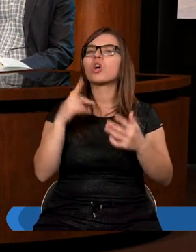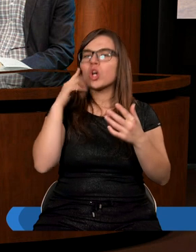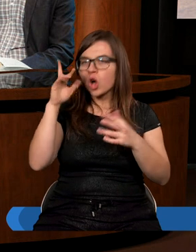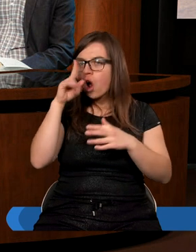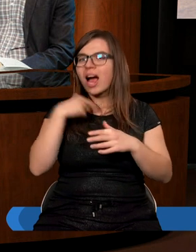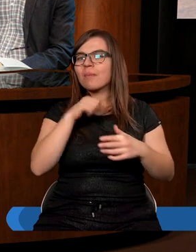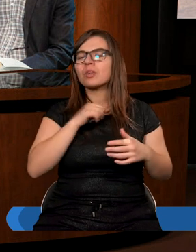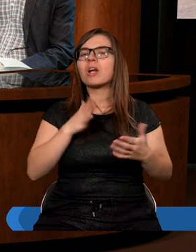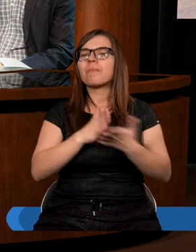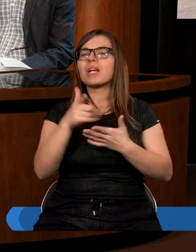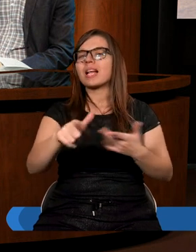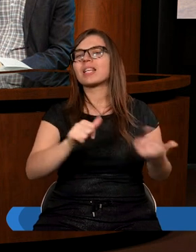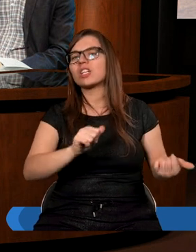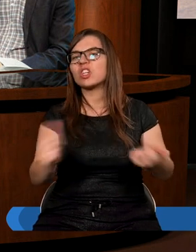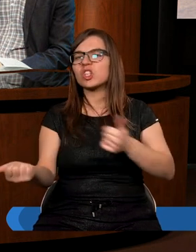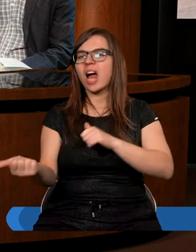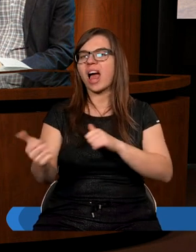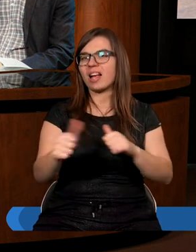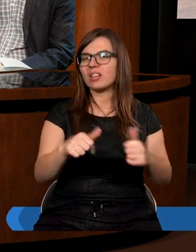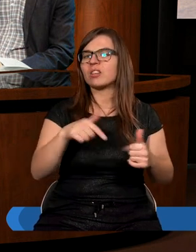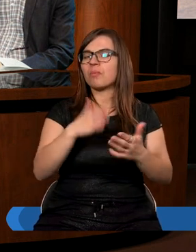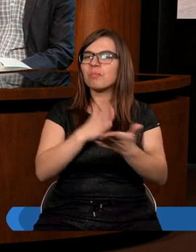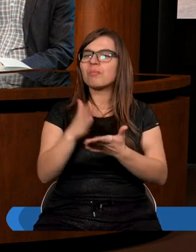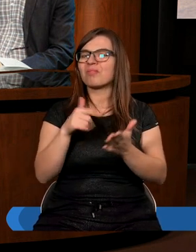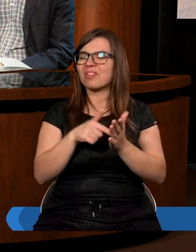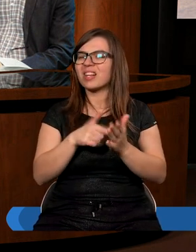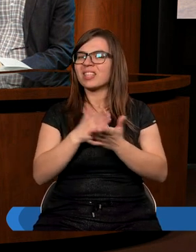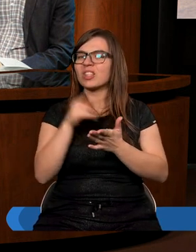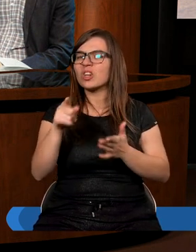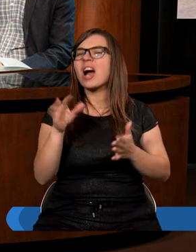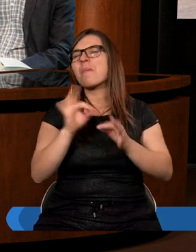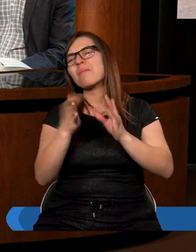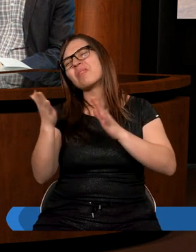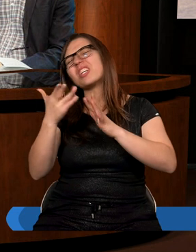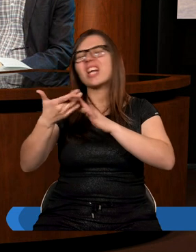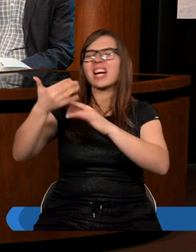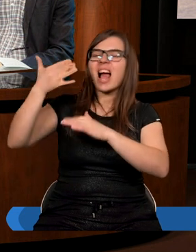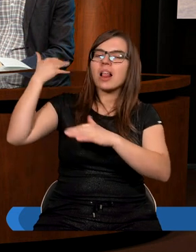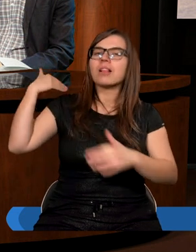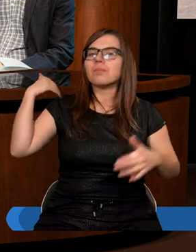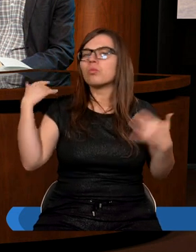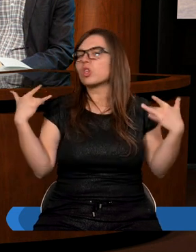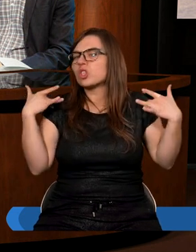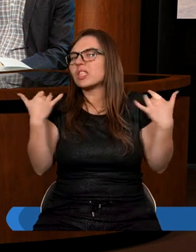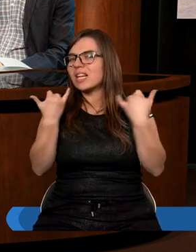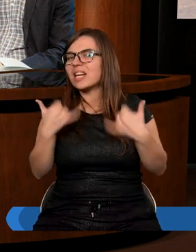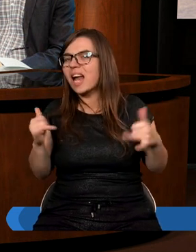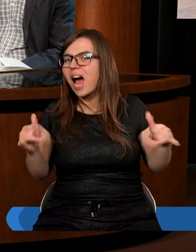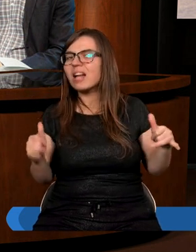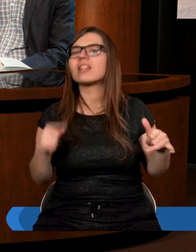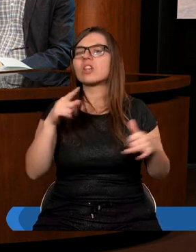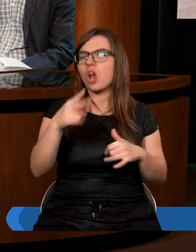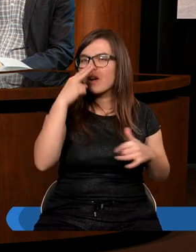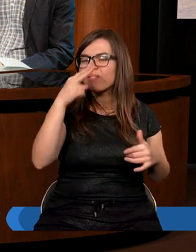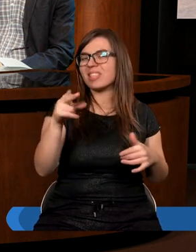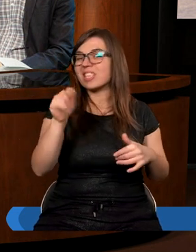że Jezus przemienia w Tobie wszystko. Po prostu wszystko. Mimo, że gdzieś kiedyś żyłeś inaczej, to On powiedział,